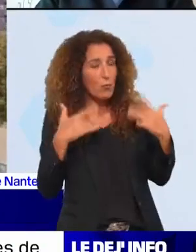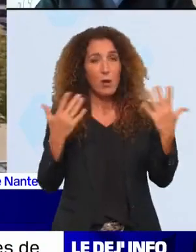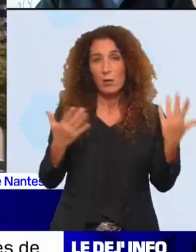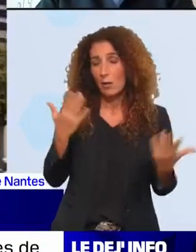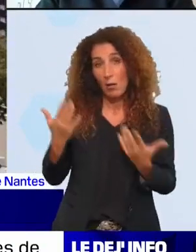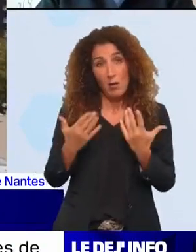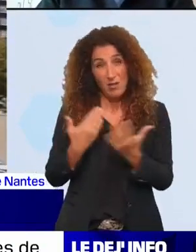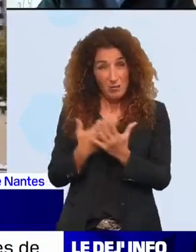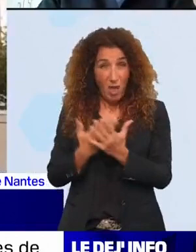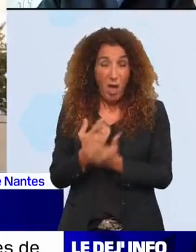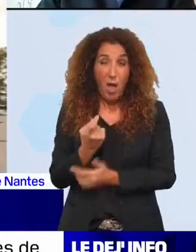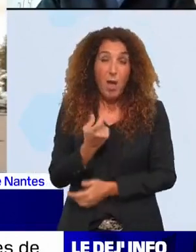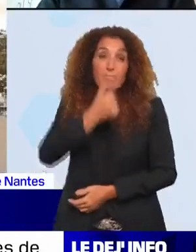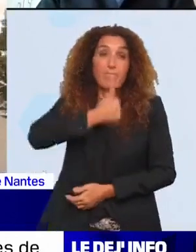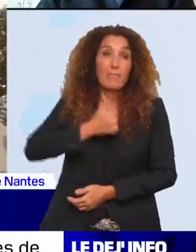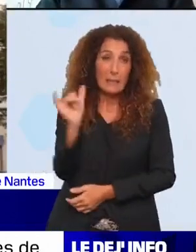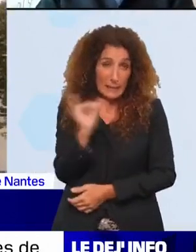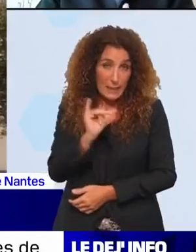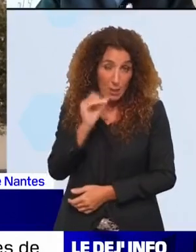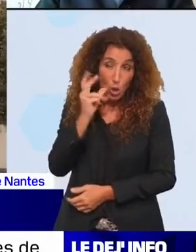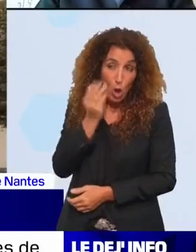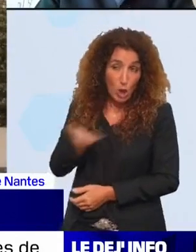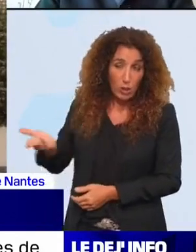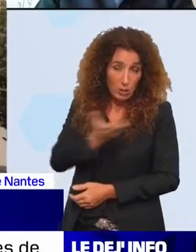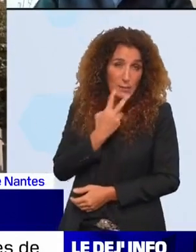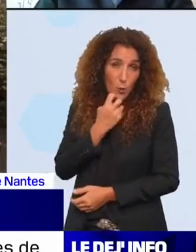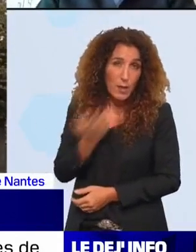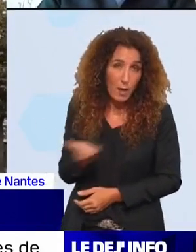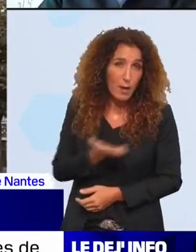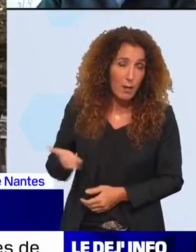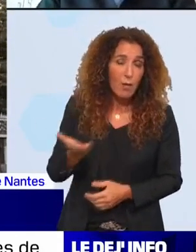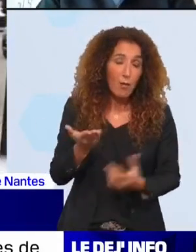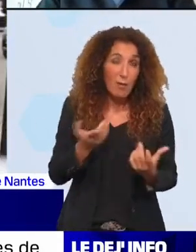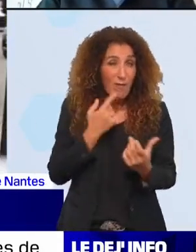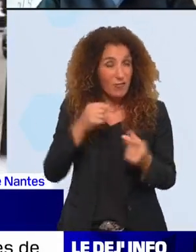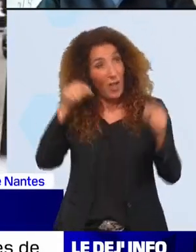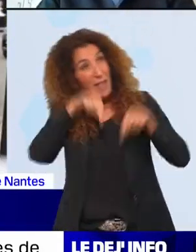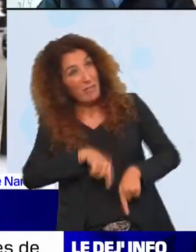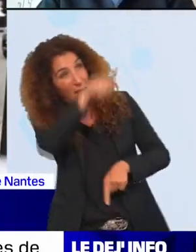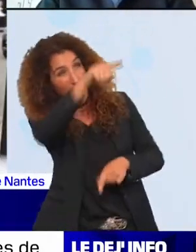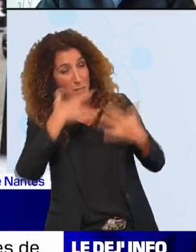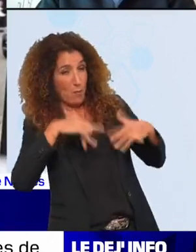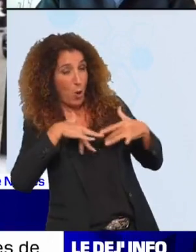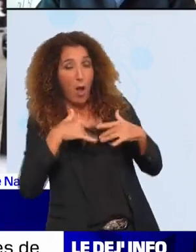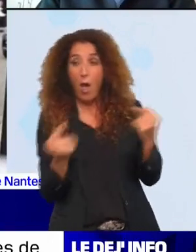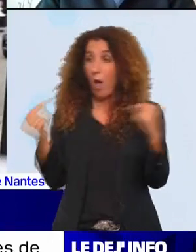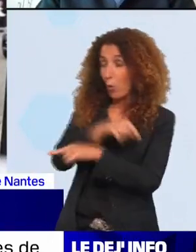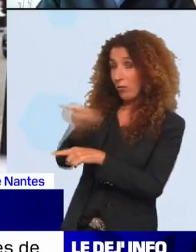sur le dos des Nantais. Aujourd'hui, la réponse de Joanne Roland, c'est de dire c'est l'État, c'est pas moi. La réalité est quand même